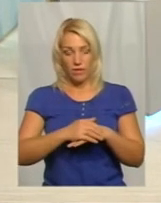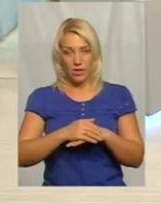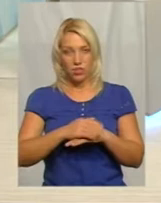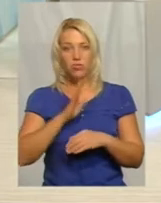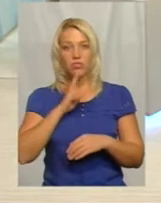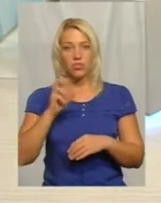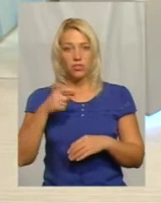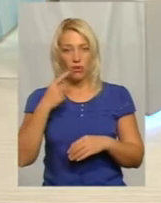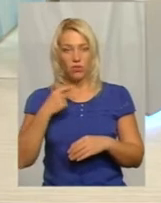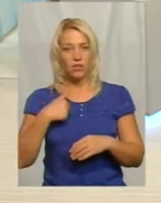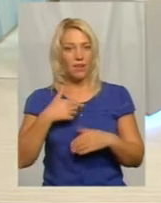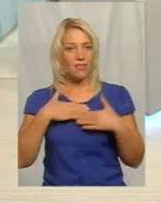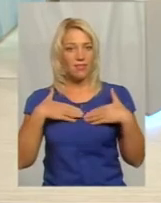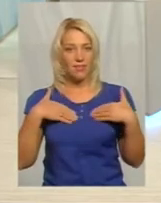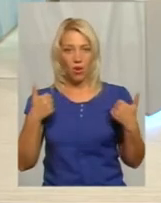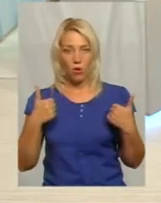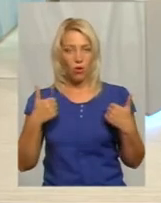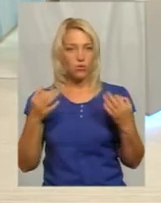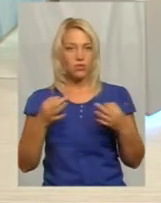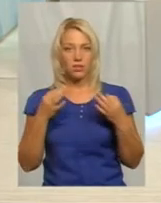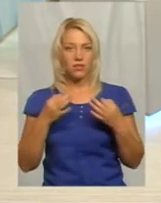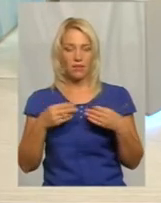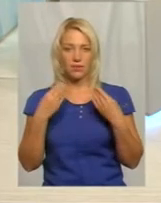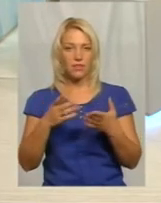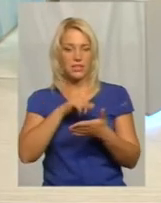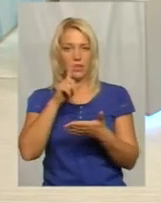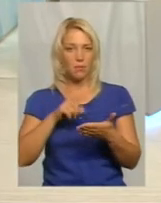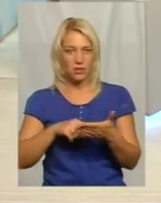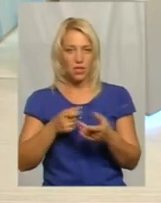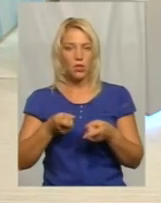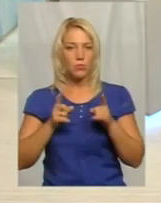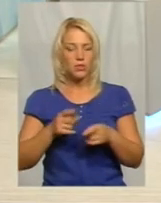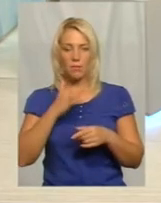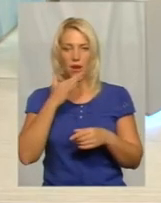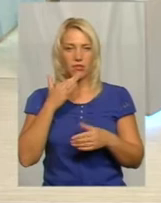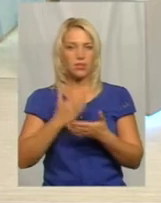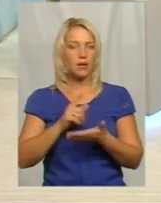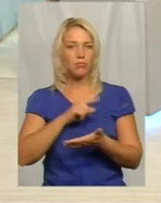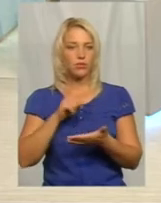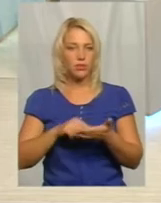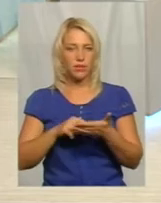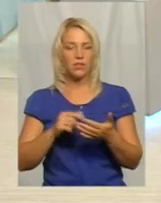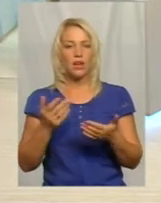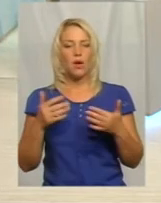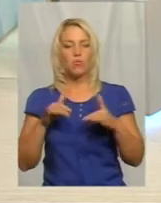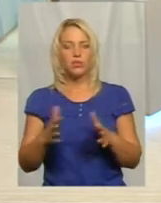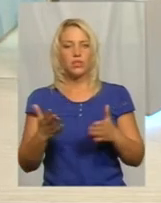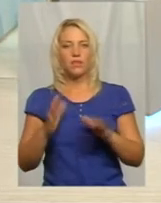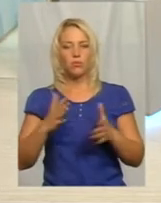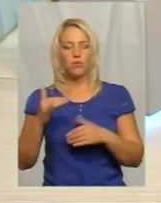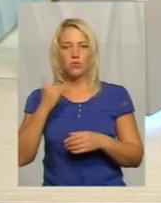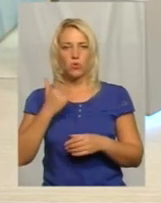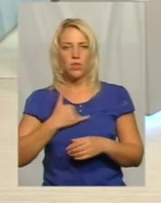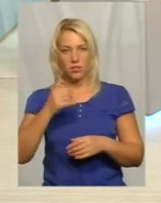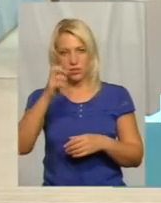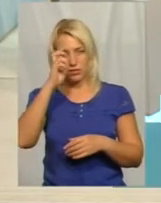Я не хочу ставити ніяких запитань, тому що запитань насправді дуже багато з тих подій, які відбуваються в нашій країні.